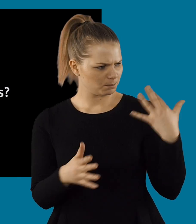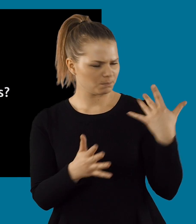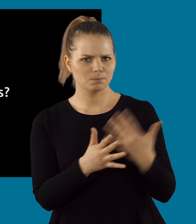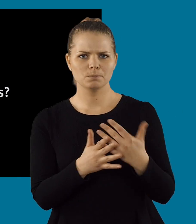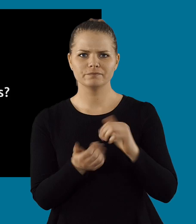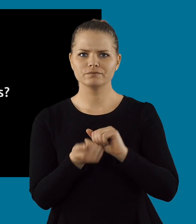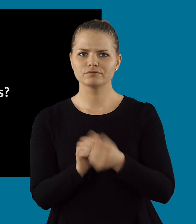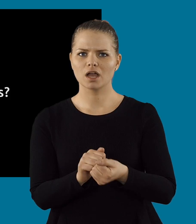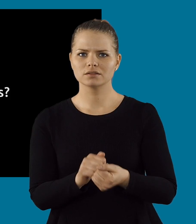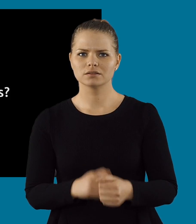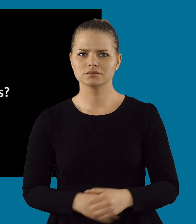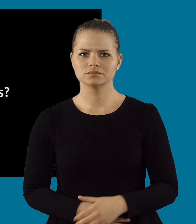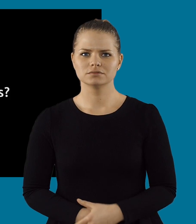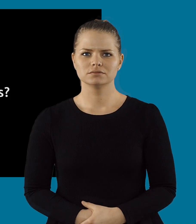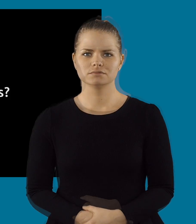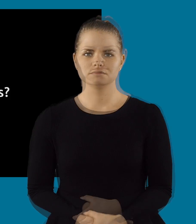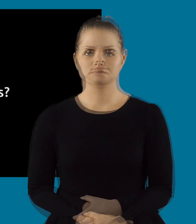Vad har då förändrats?